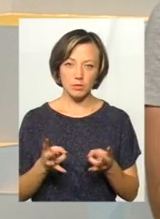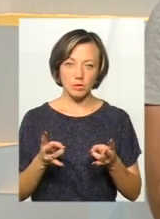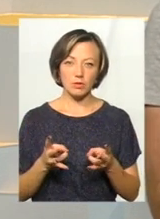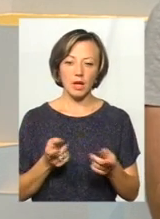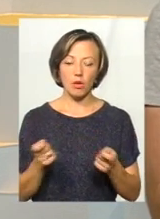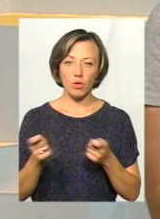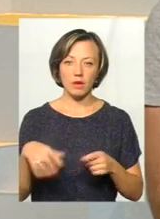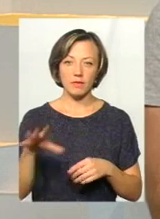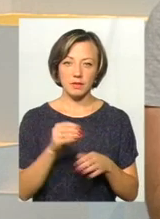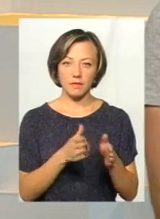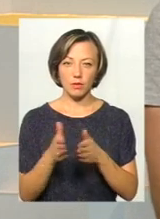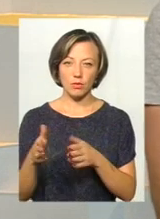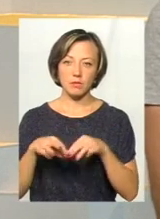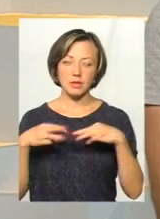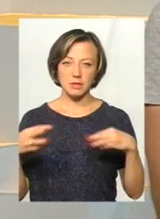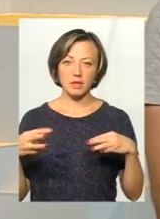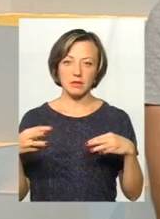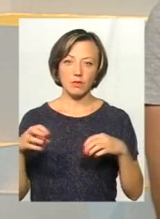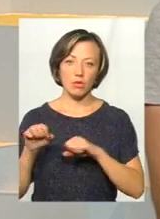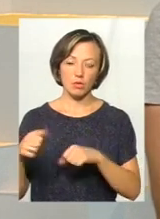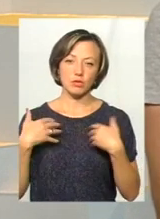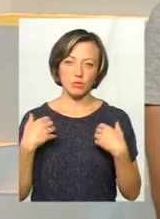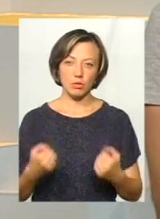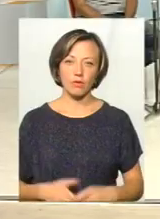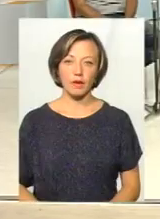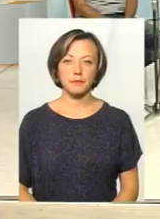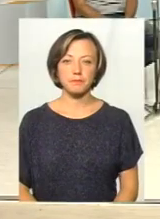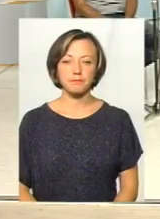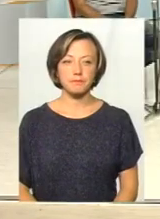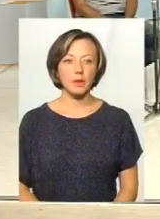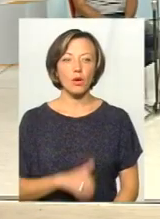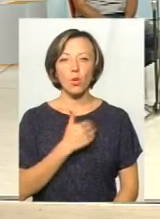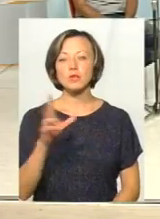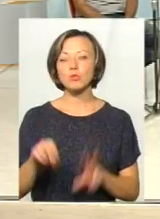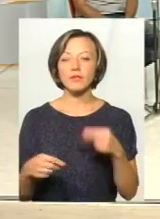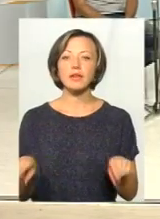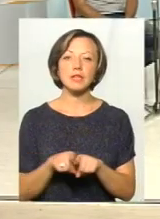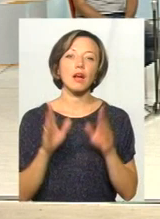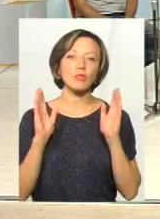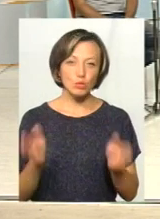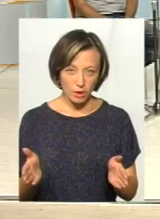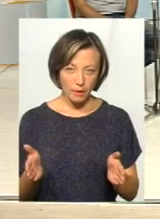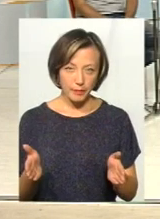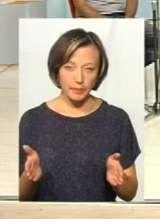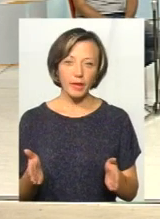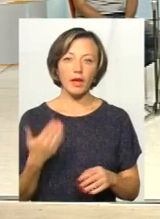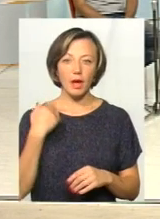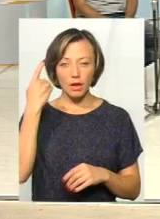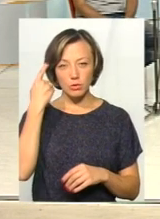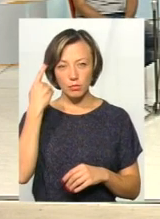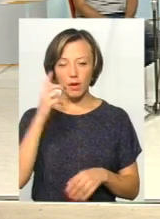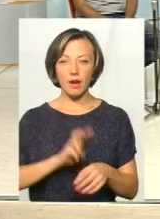регулятор, який це все врегулює. Бо Міністерство буде саме таким регулятором. Хочеться сподіватися, що так воно і буде діяти. І я думаю,